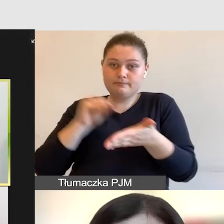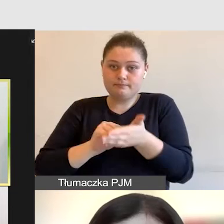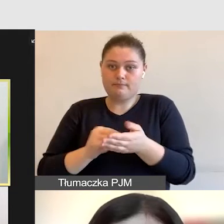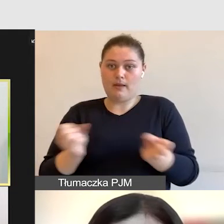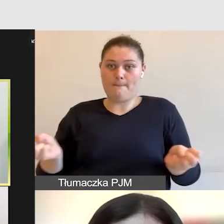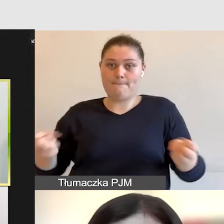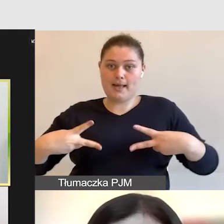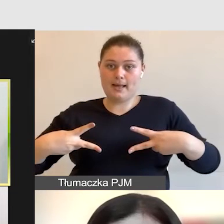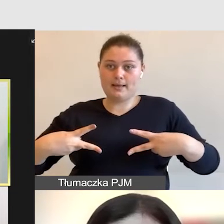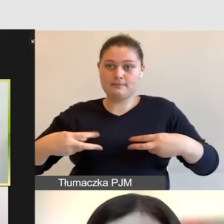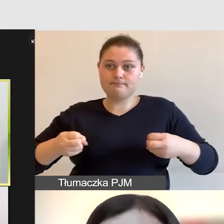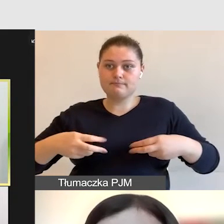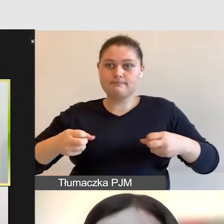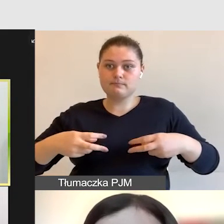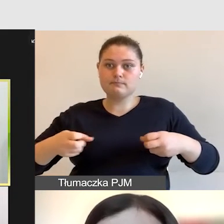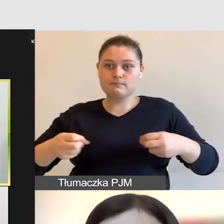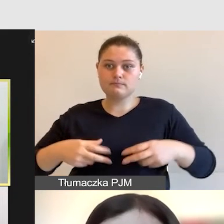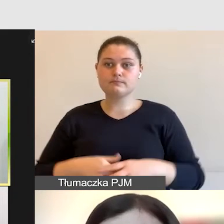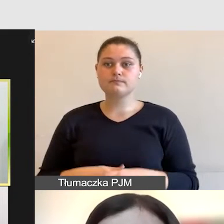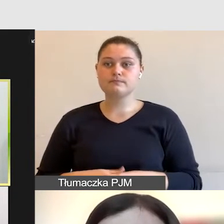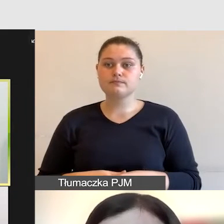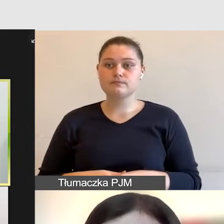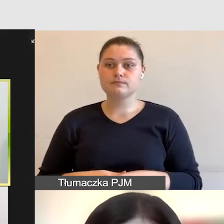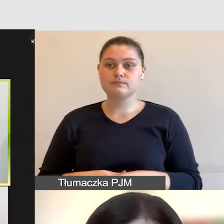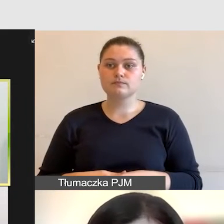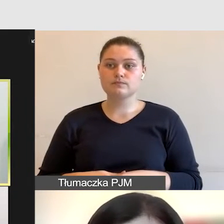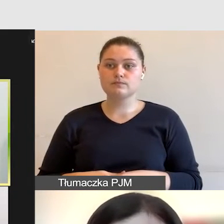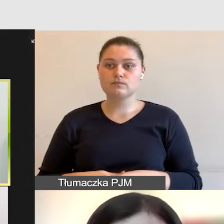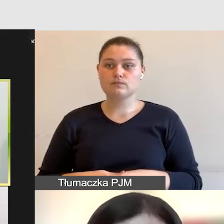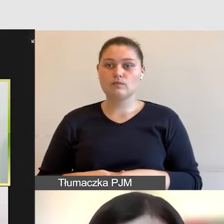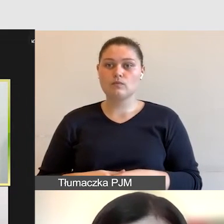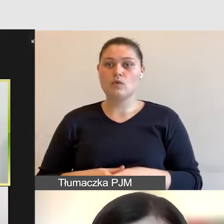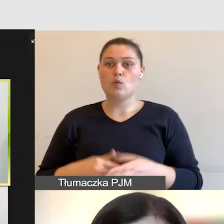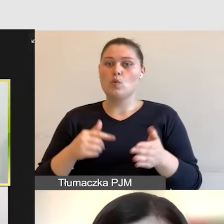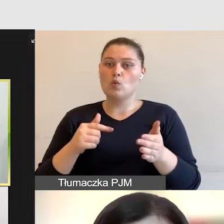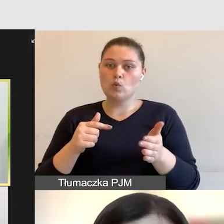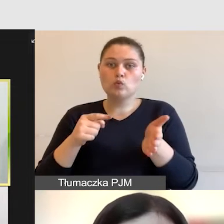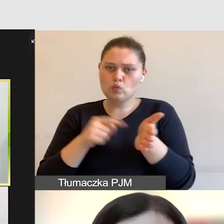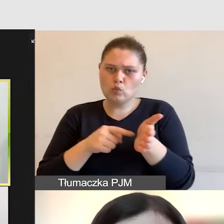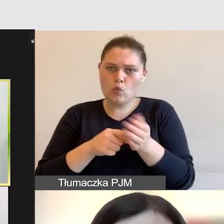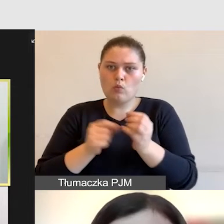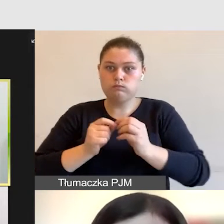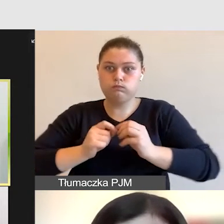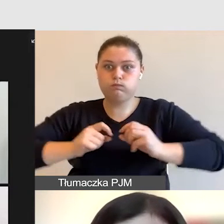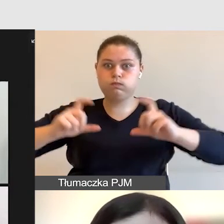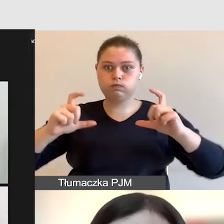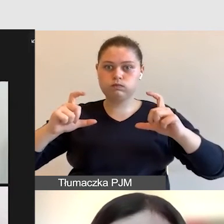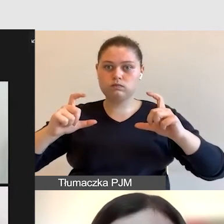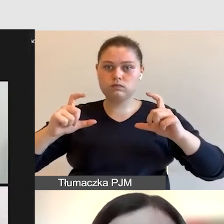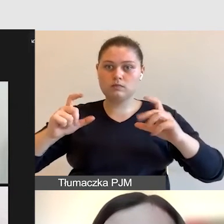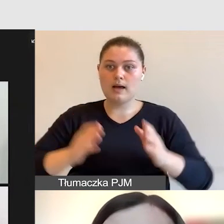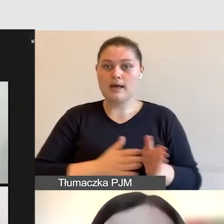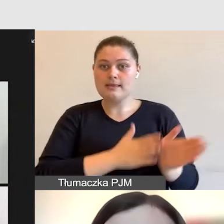Tu mamy przykład bardzo dużych napisów. Na kolejnym